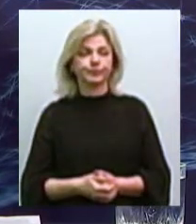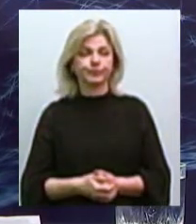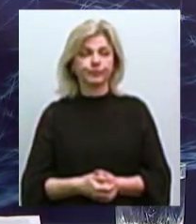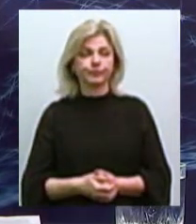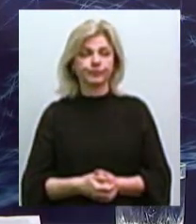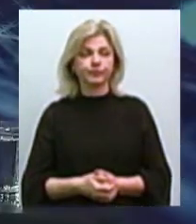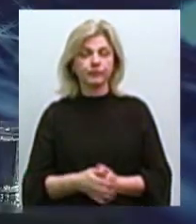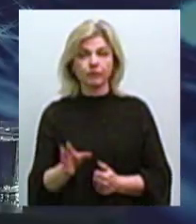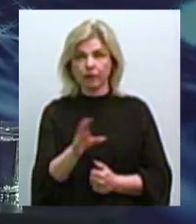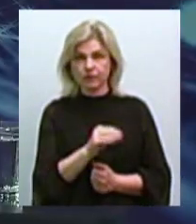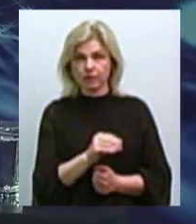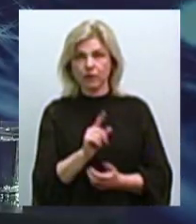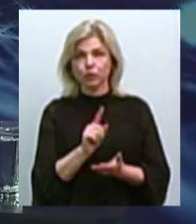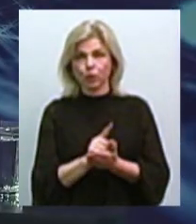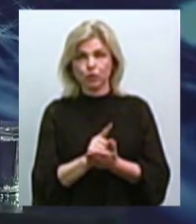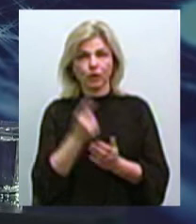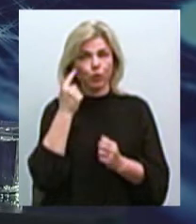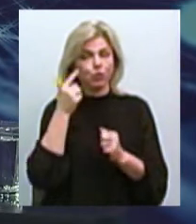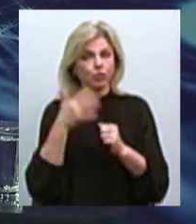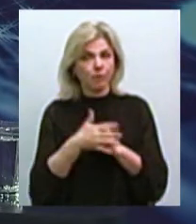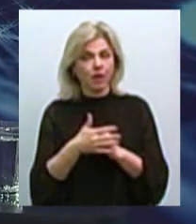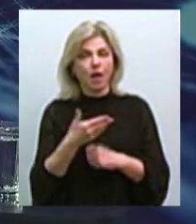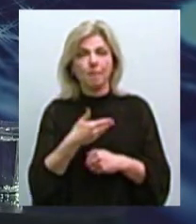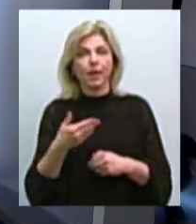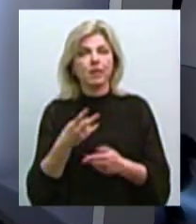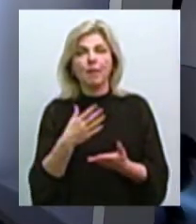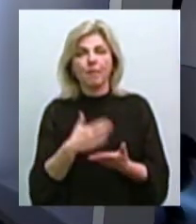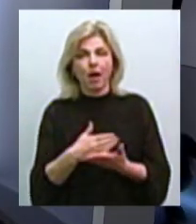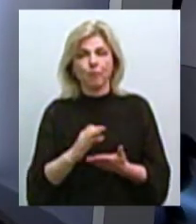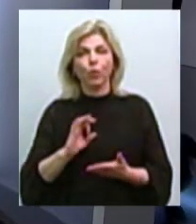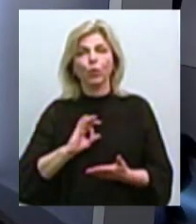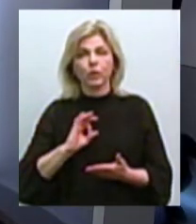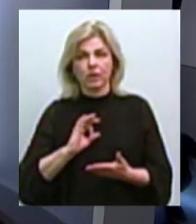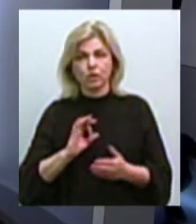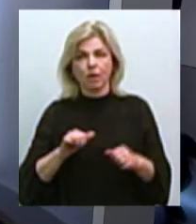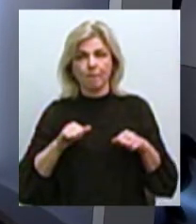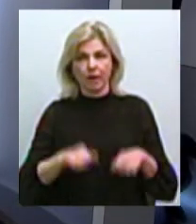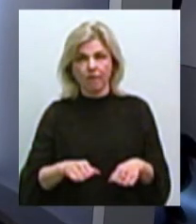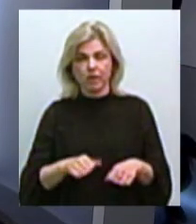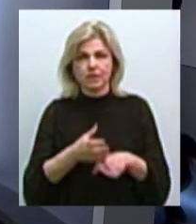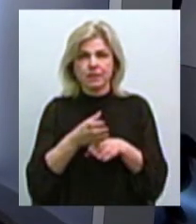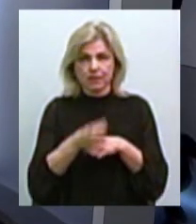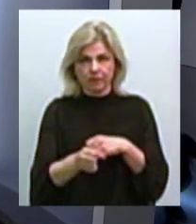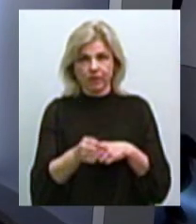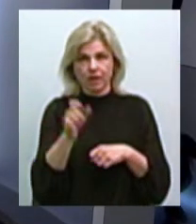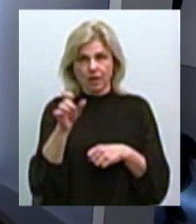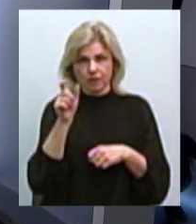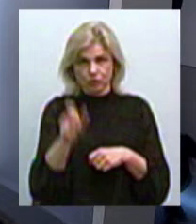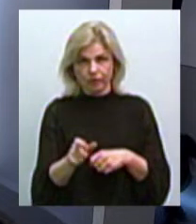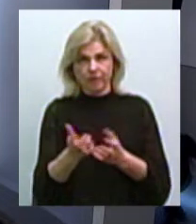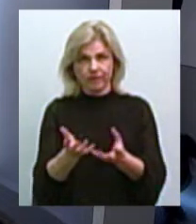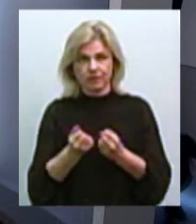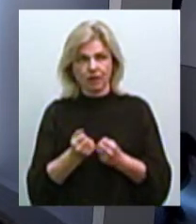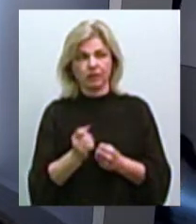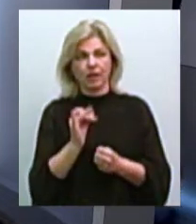по-перше, всі повинні розуміти, що ми не маємо юридичного права силаміць взяти цього безпритульного,